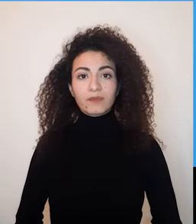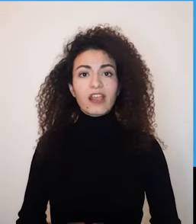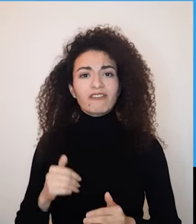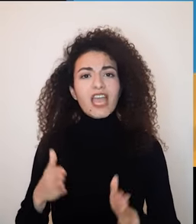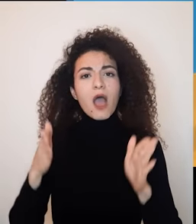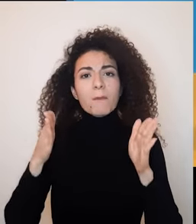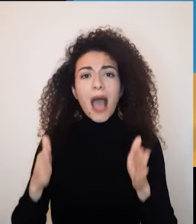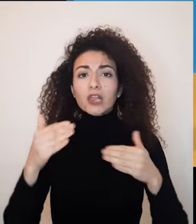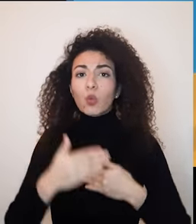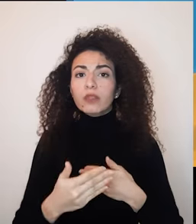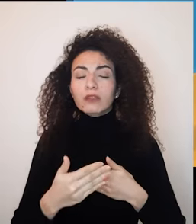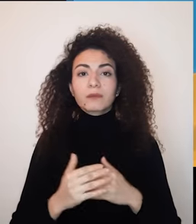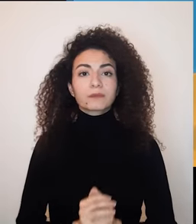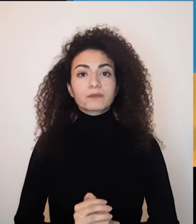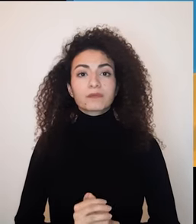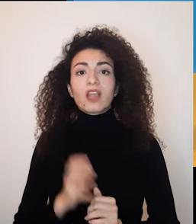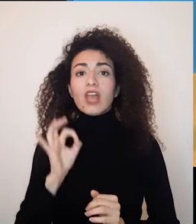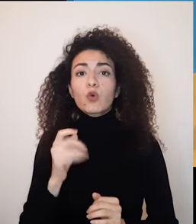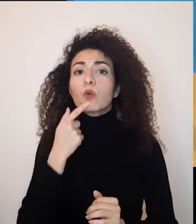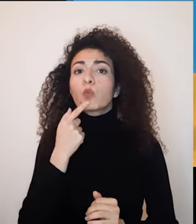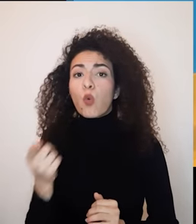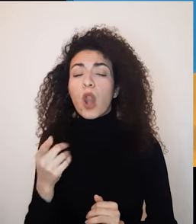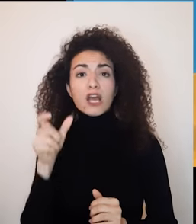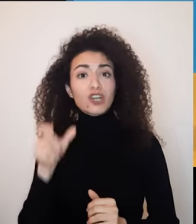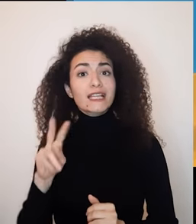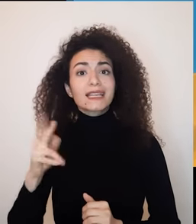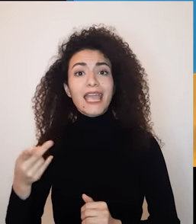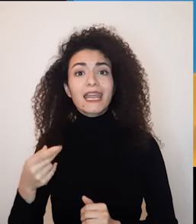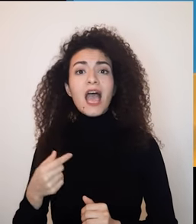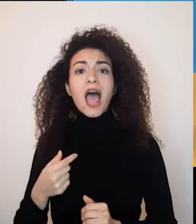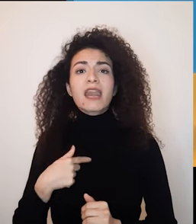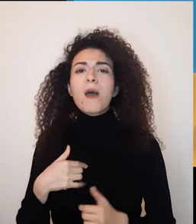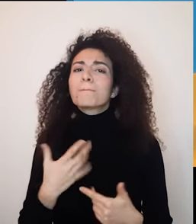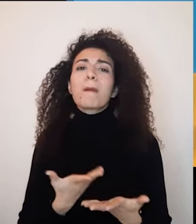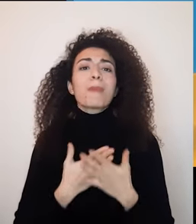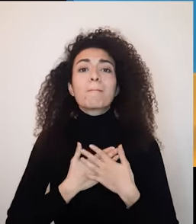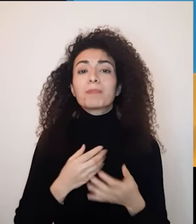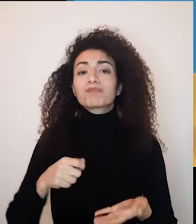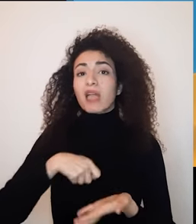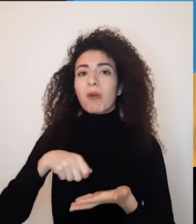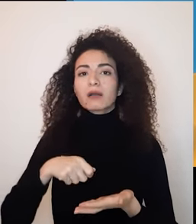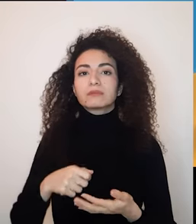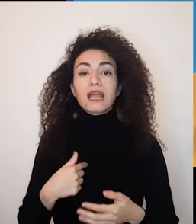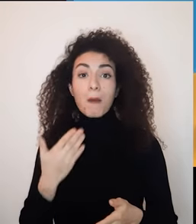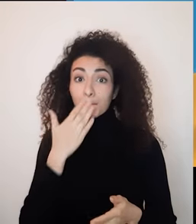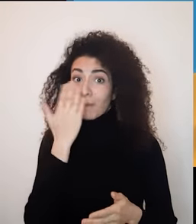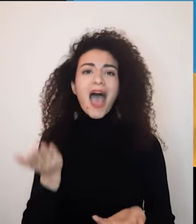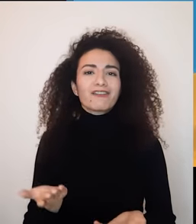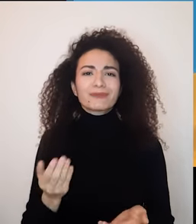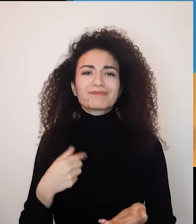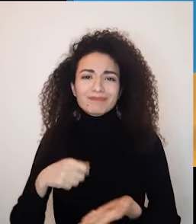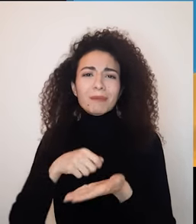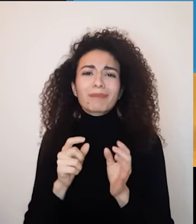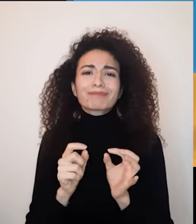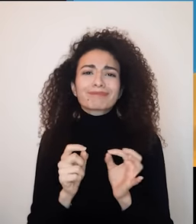بالمعدة المحدودية لابد من مشاركة الآخر بالأمور المحدودة فيها يمكن ما تحب الطبخ قدرتك